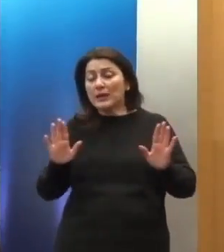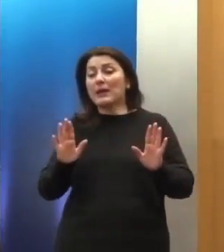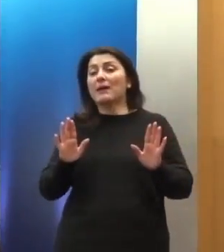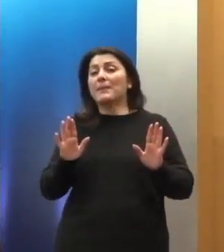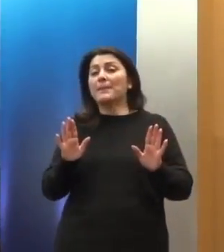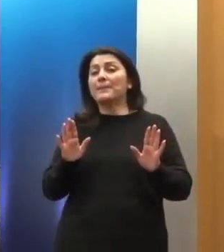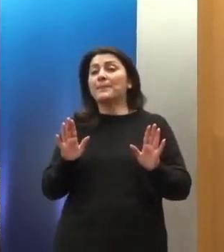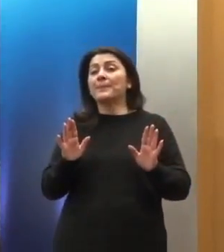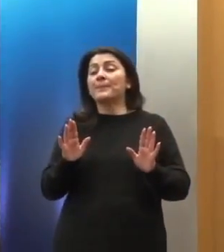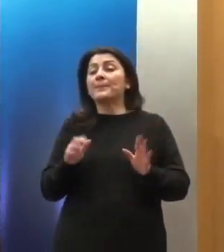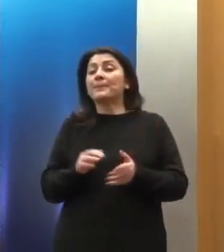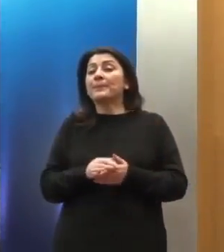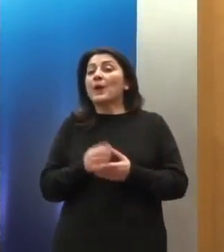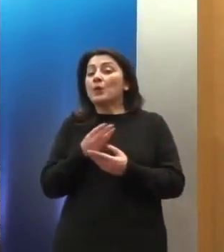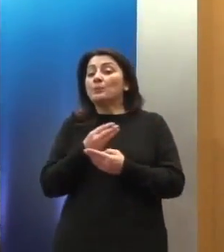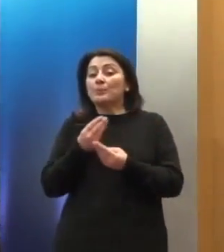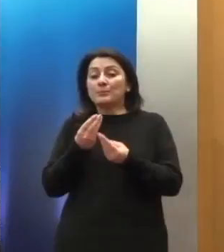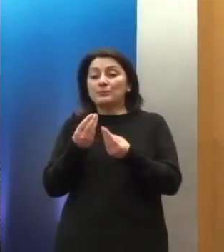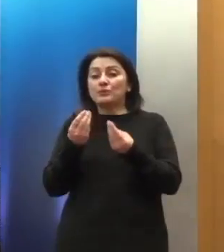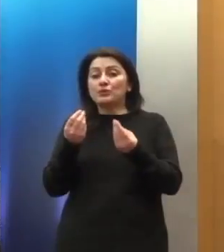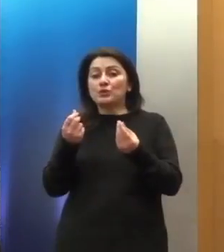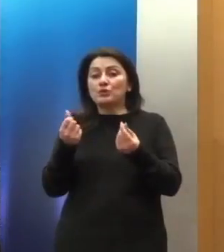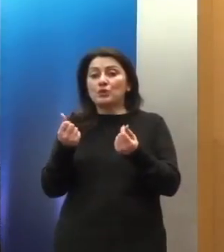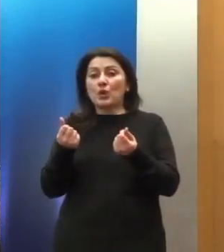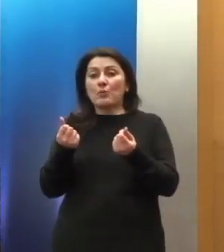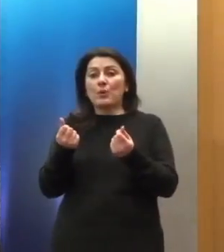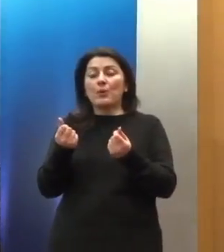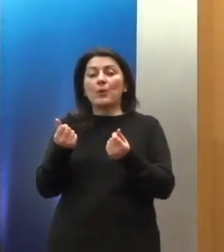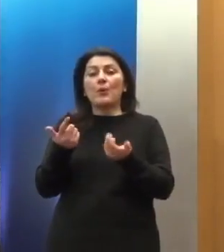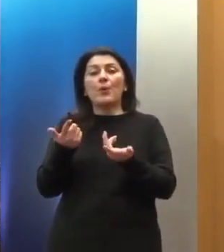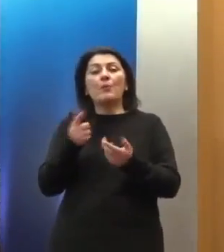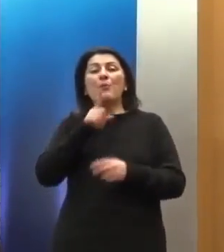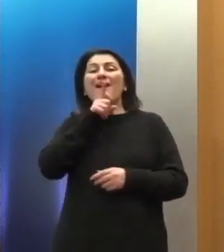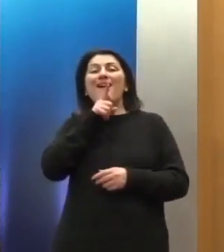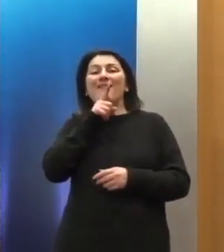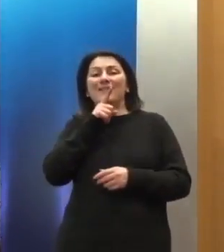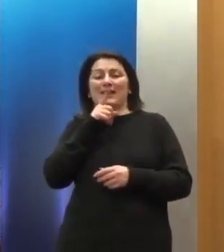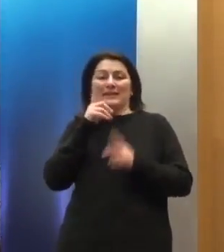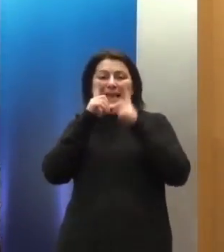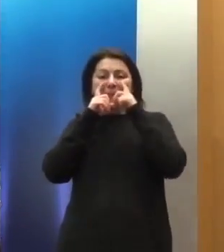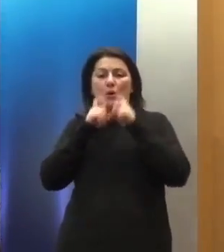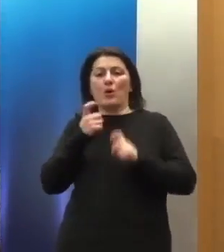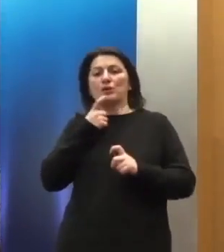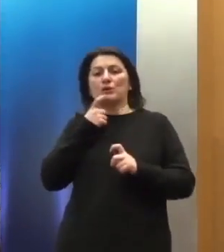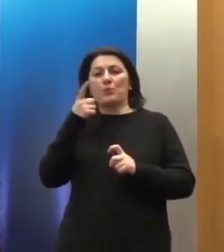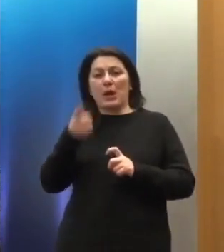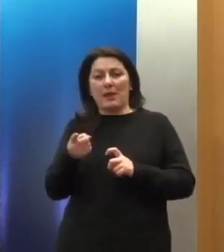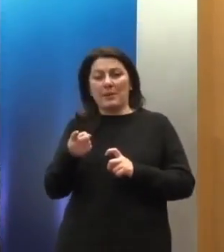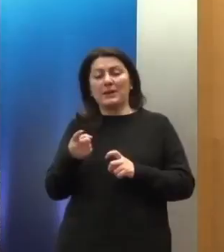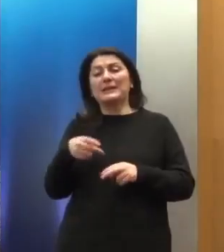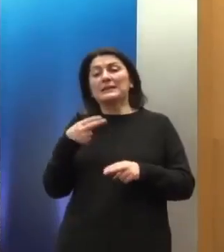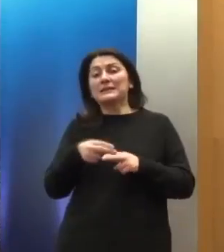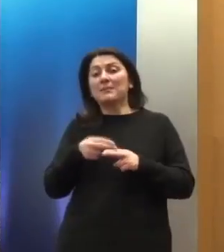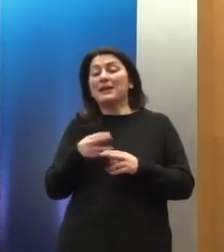τρόπου με τον οποίο εκφέρονται αυτές οι υποχρεώσεις, γιατί η εκφορά είναι με